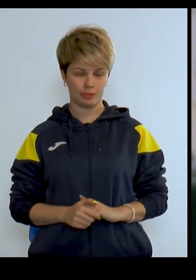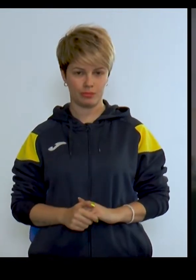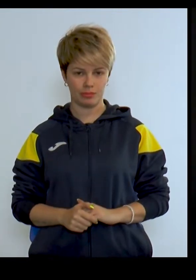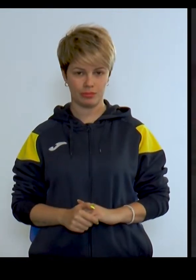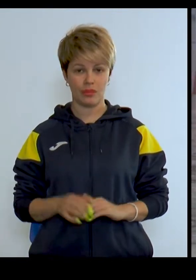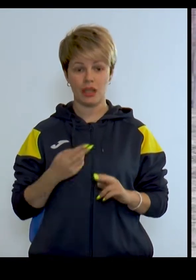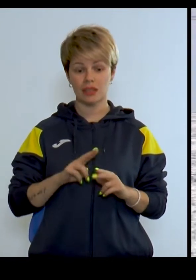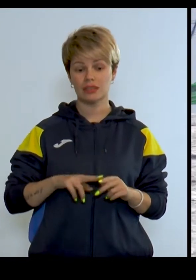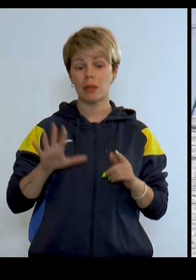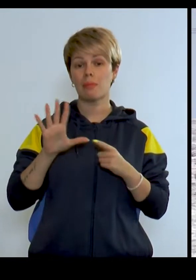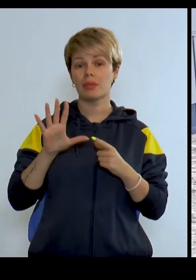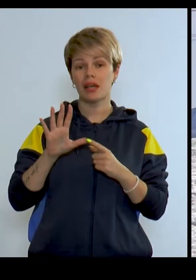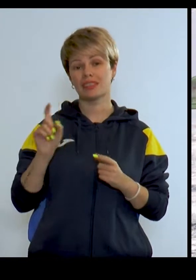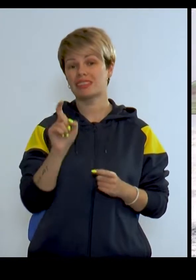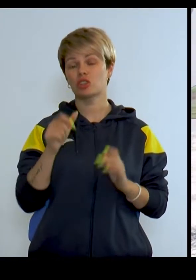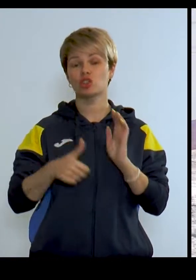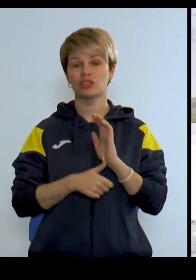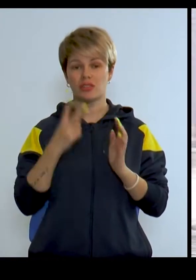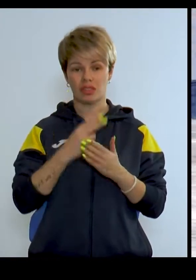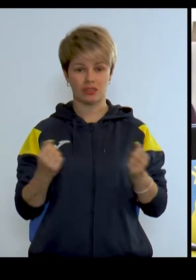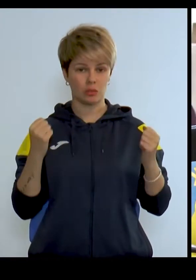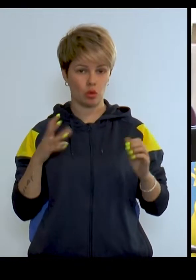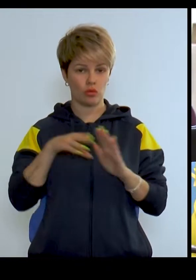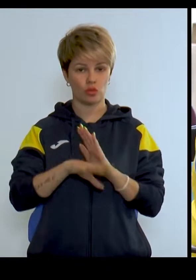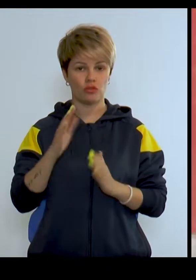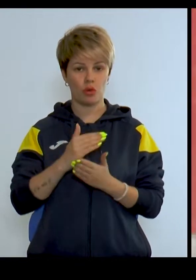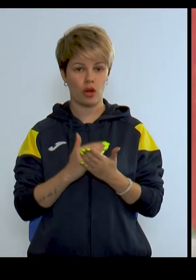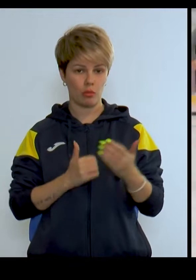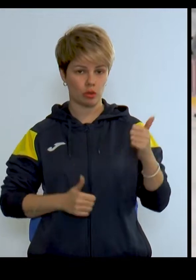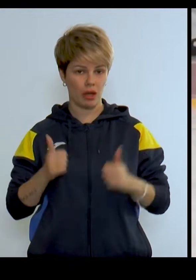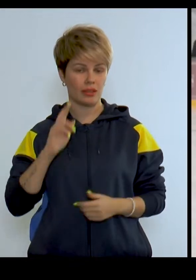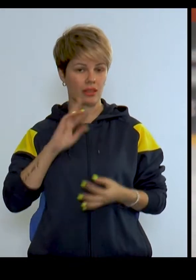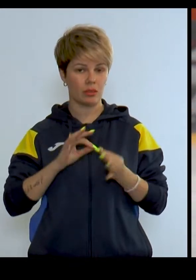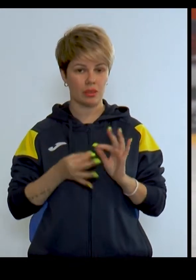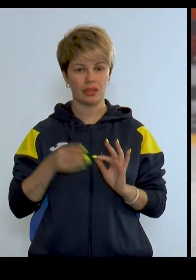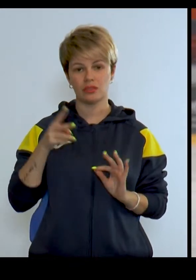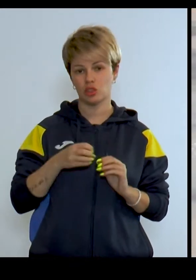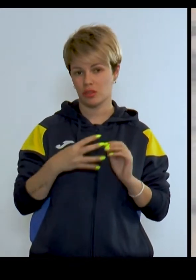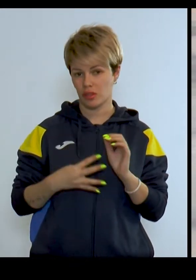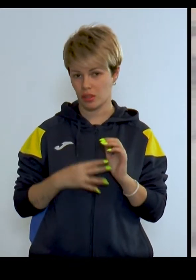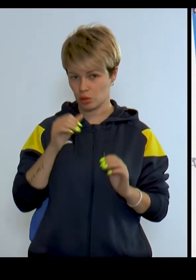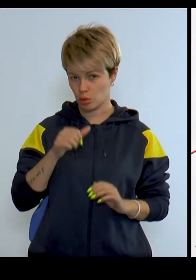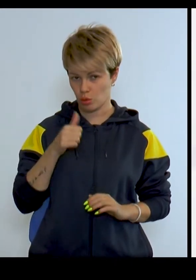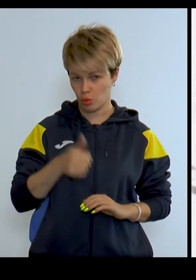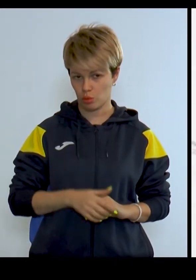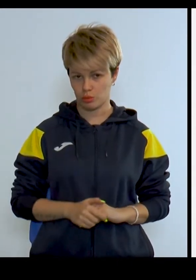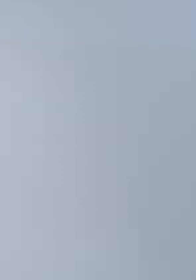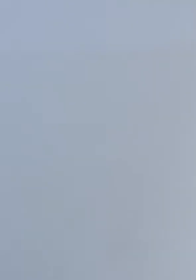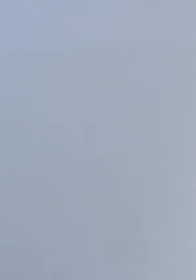Це п'яті з шести видів спорту включених у програму змагань Дефлімпіади 2019